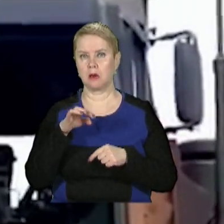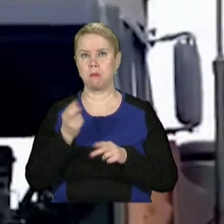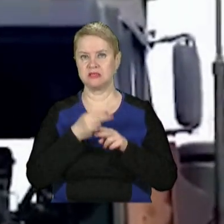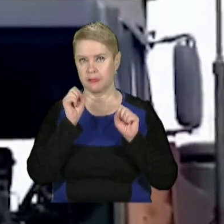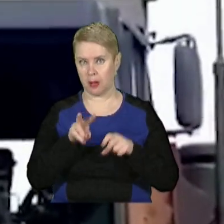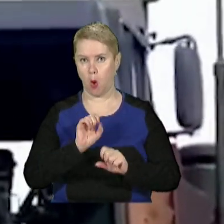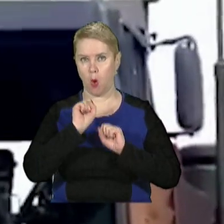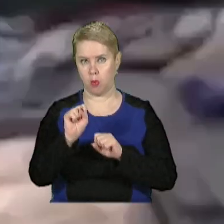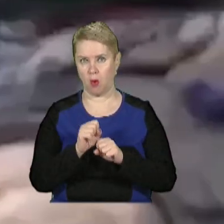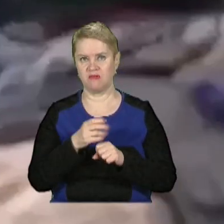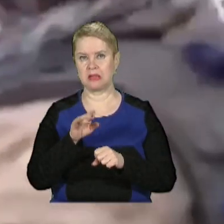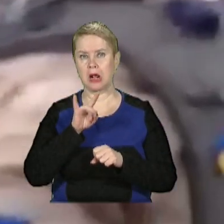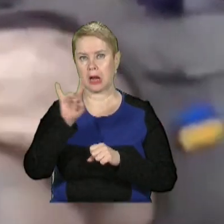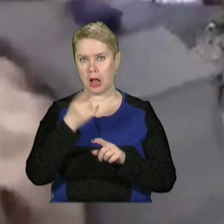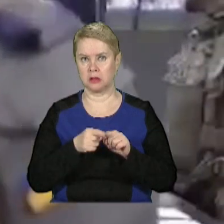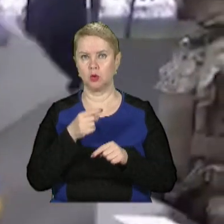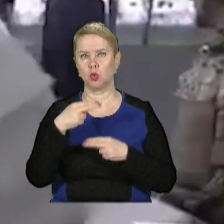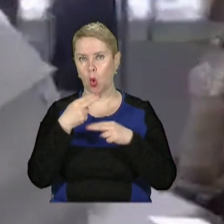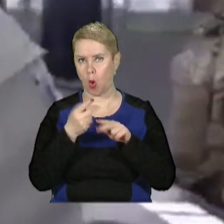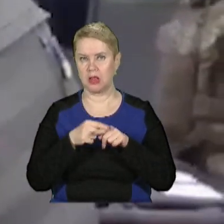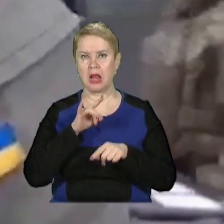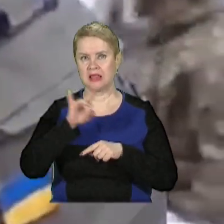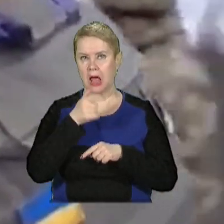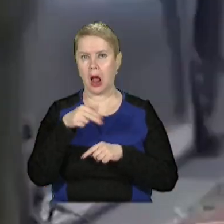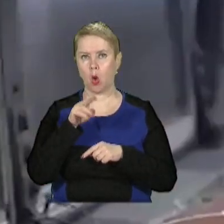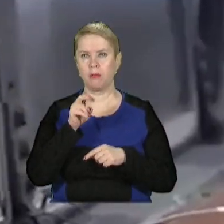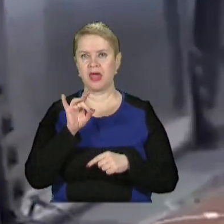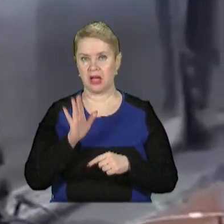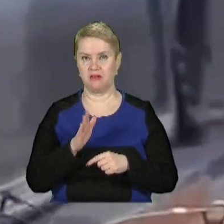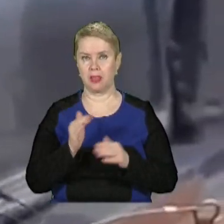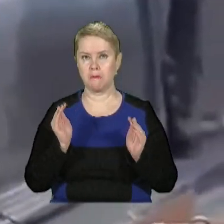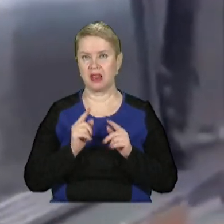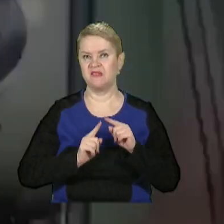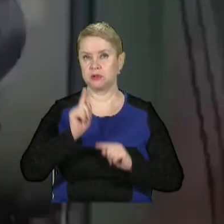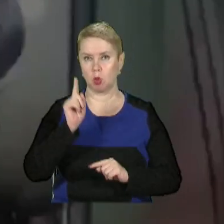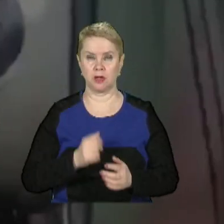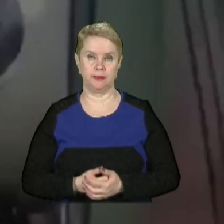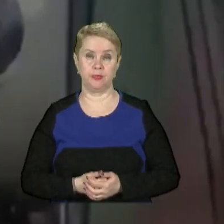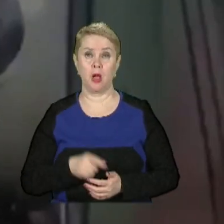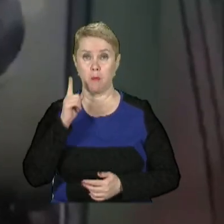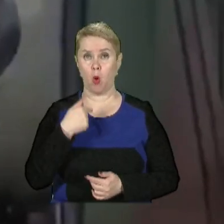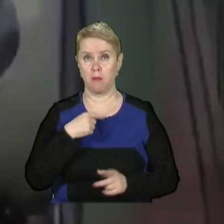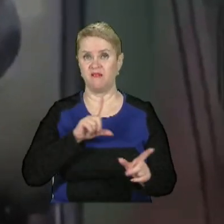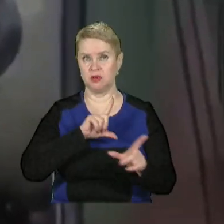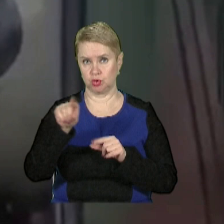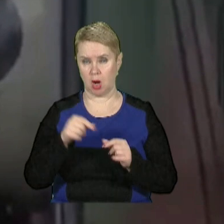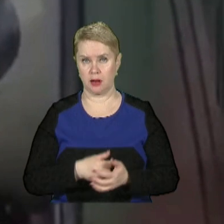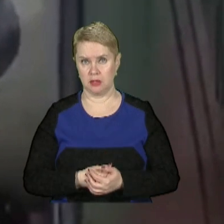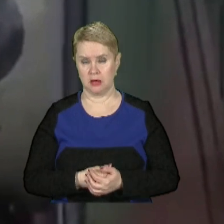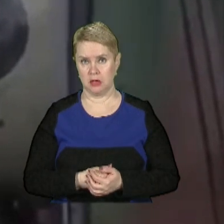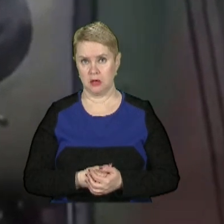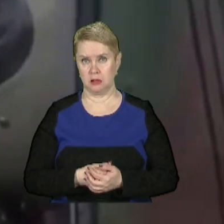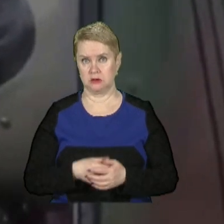безпеки та оборони від крилатих ракет, дронів, літаків та гелікоптерів на малих висотах. Поки ми виїжджаємо з